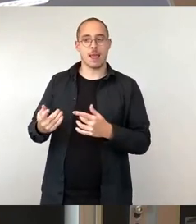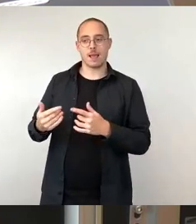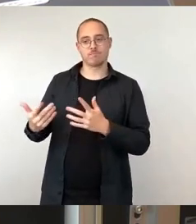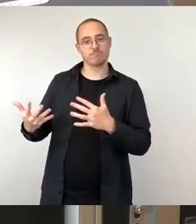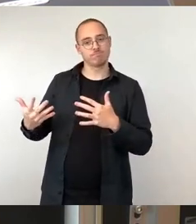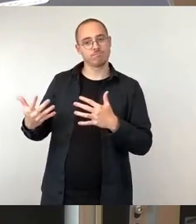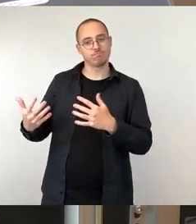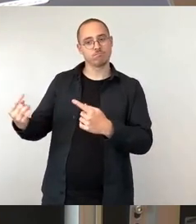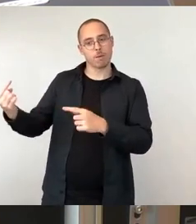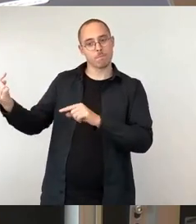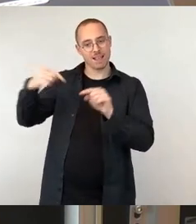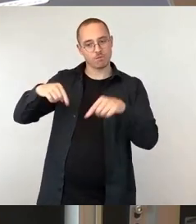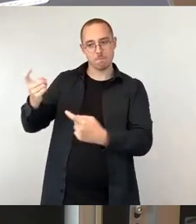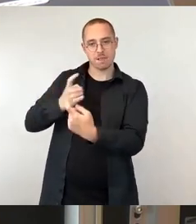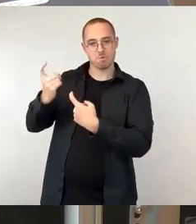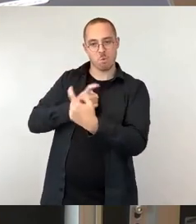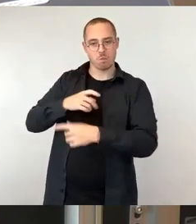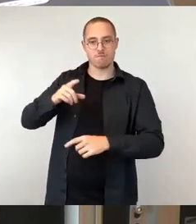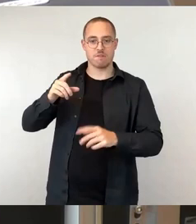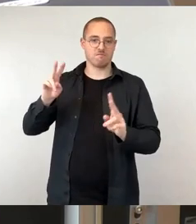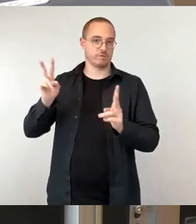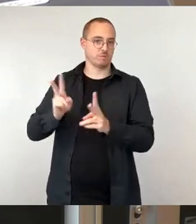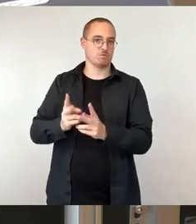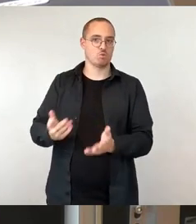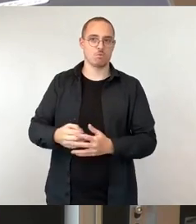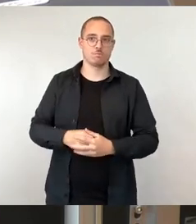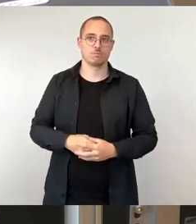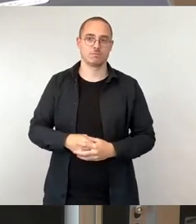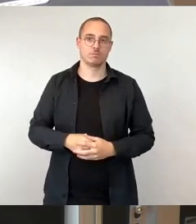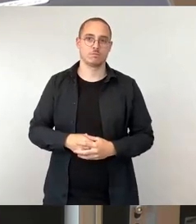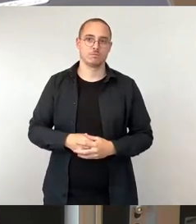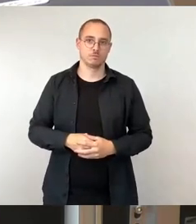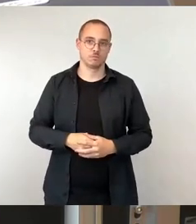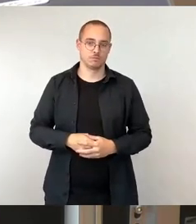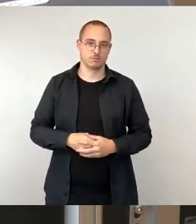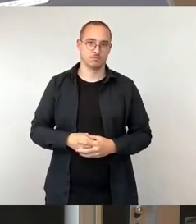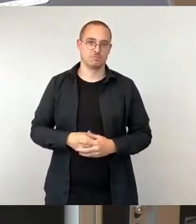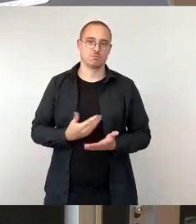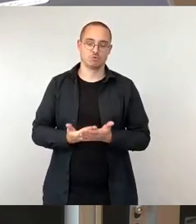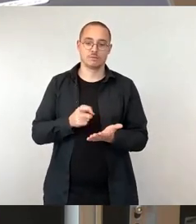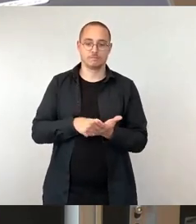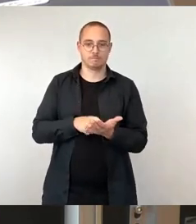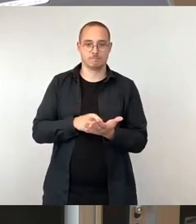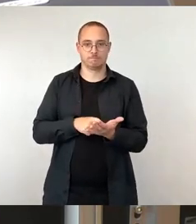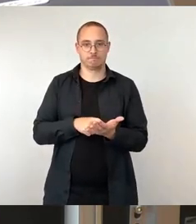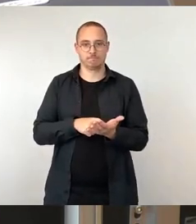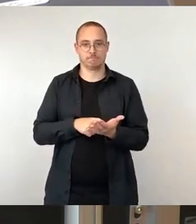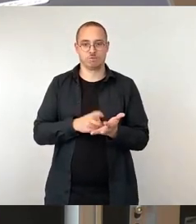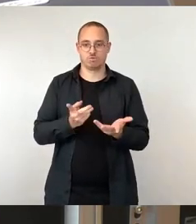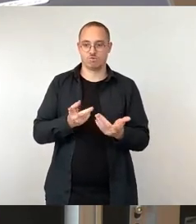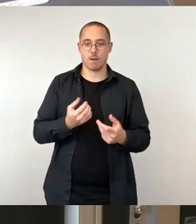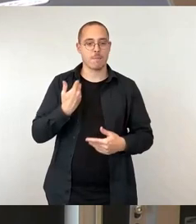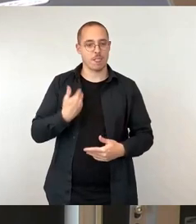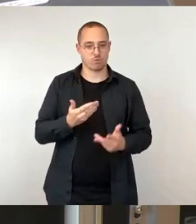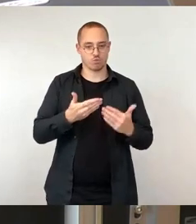die sinkenden Zahlen und das Verlassen ein Stück weit der Belastungsgrenze. Denn Betreuung und